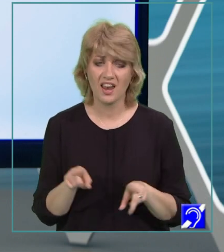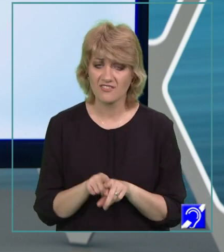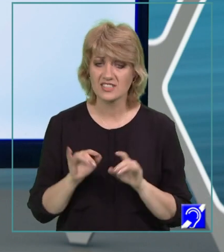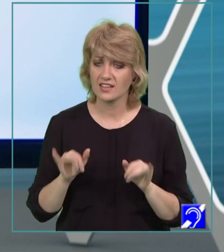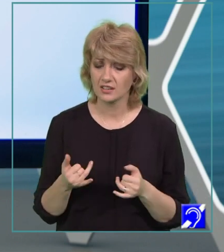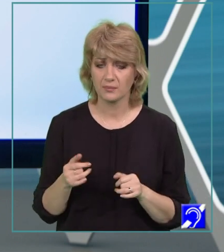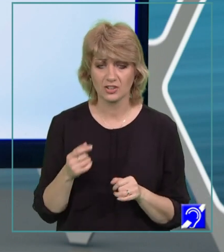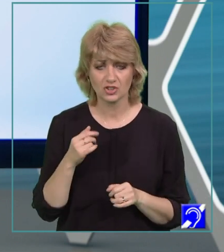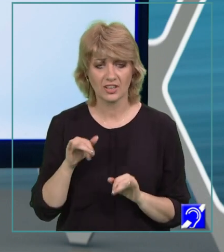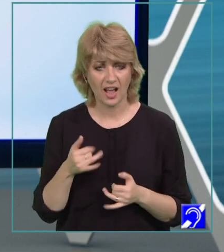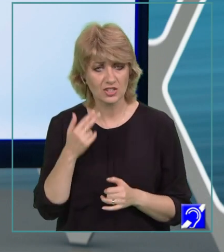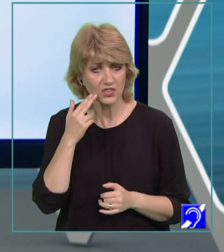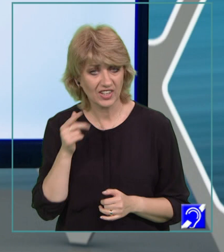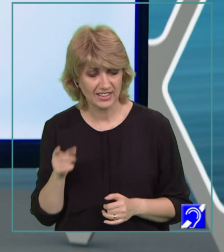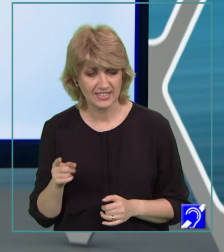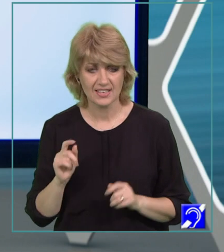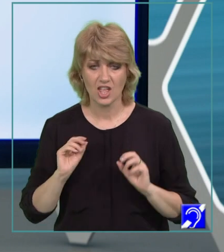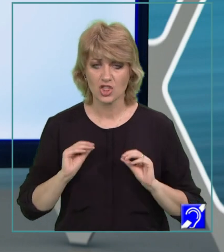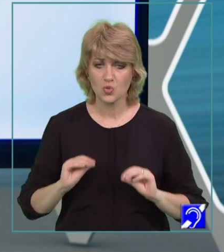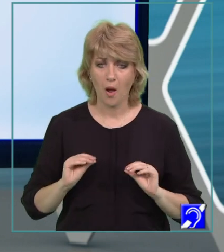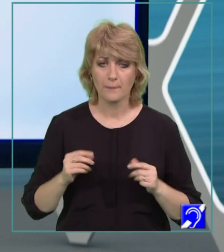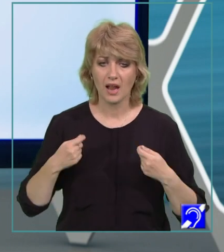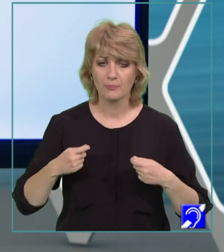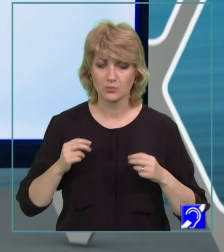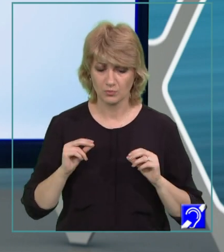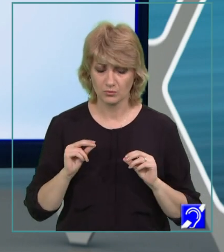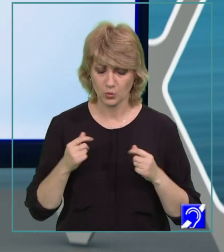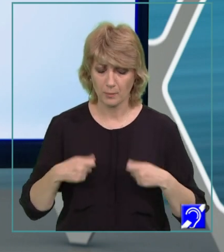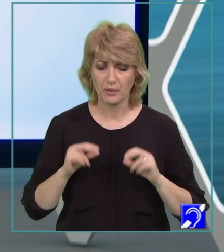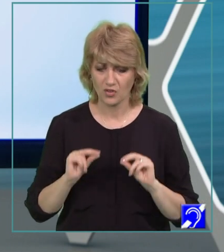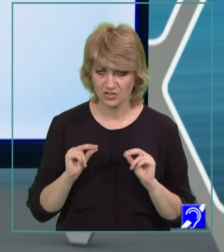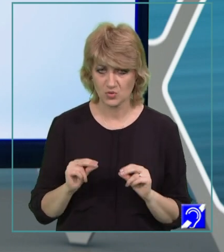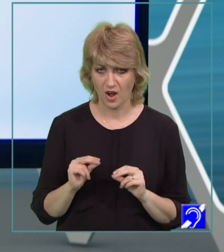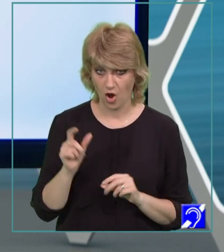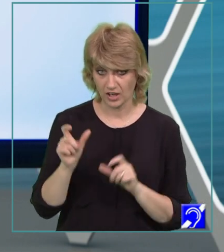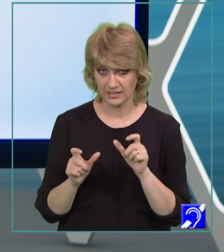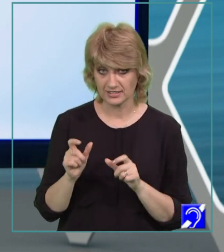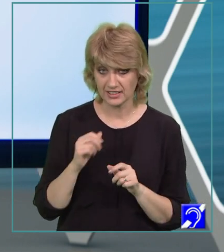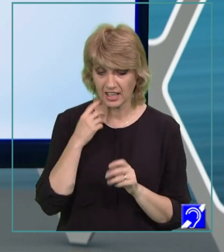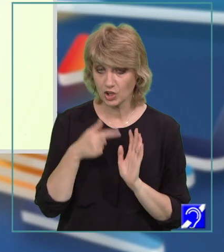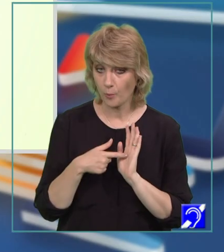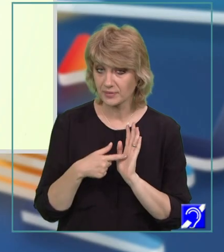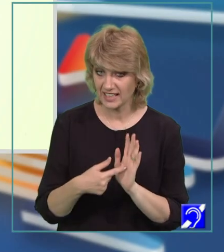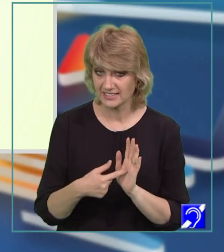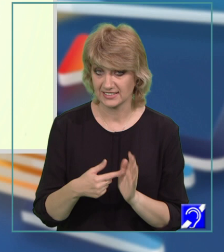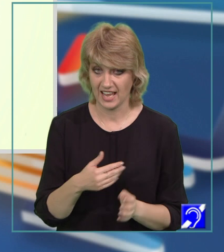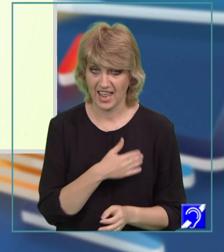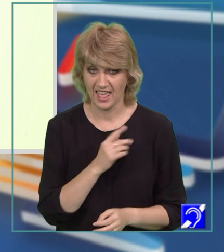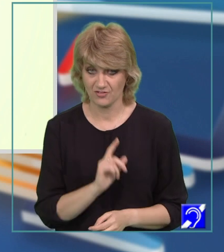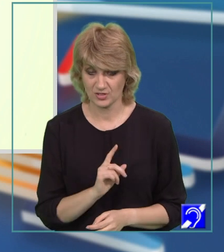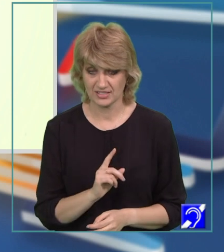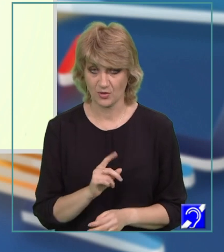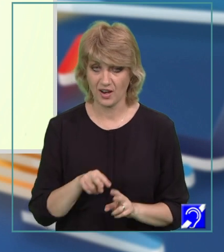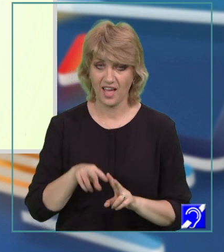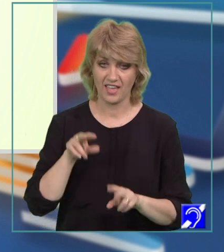cazul Antoniei. Doamna profesoară, sigur, o caracterizează când i-o prezintă elevului său